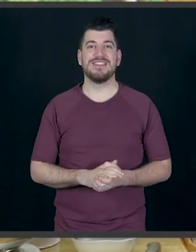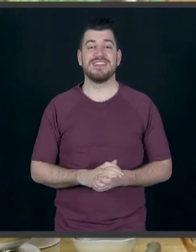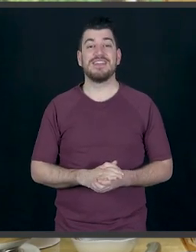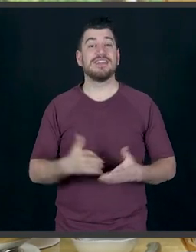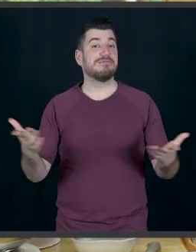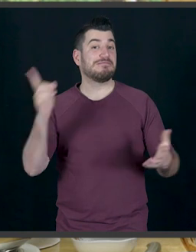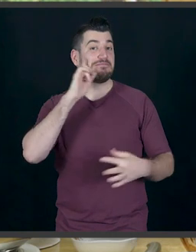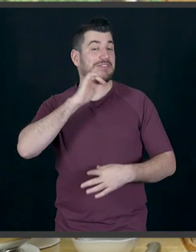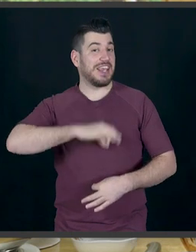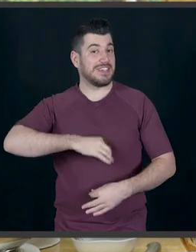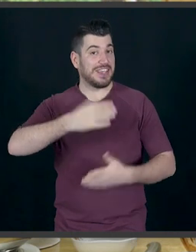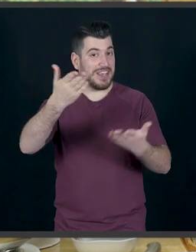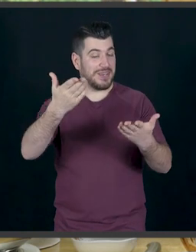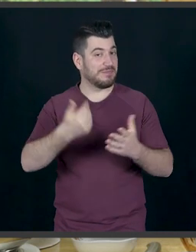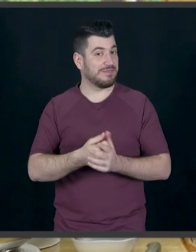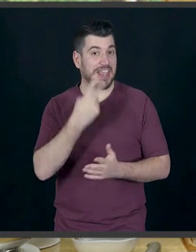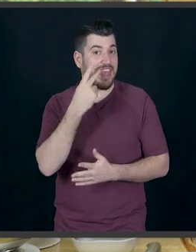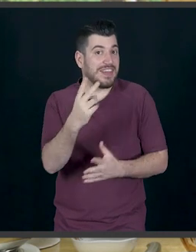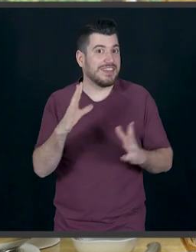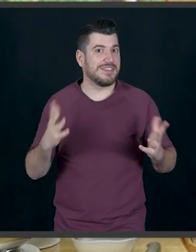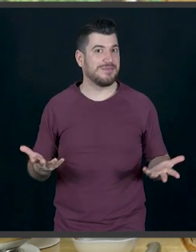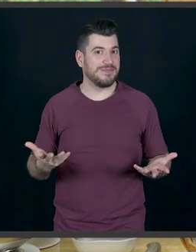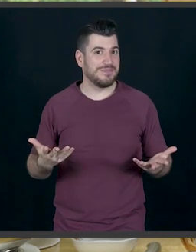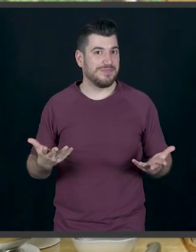Άρα κυρίες και κύριοι είδατε...